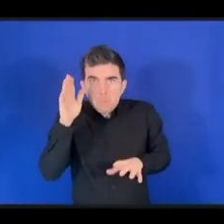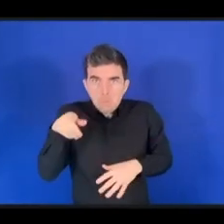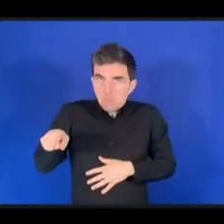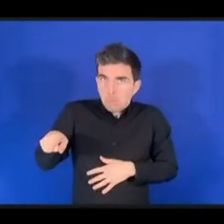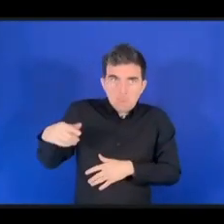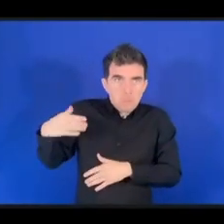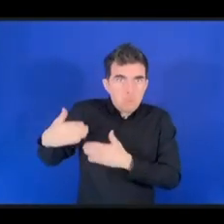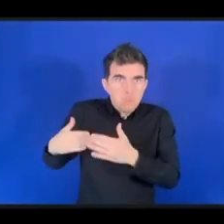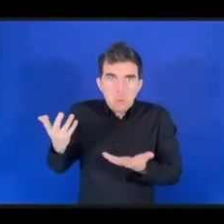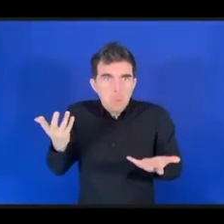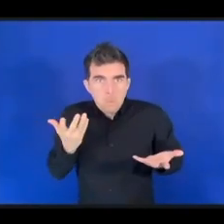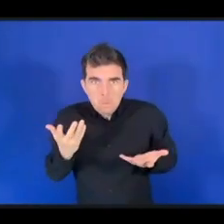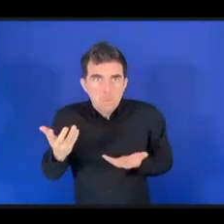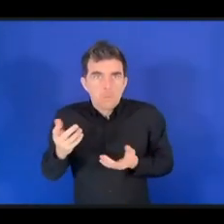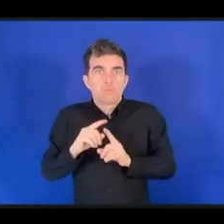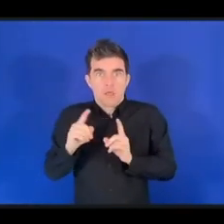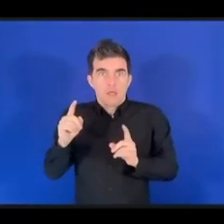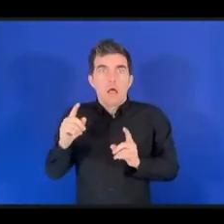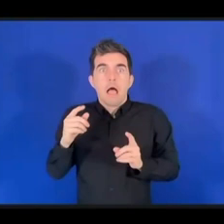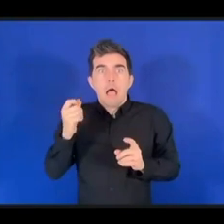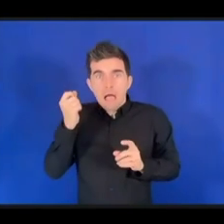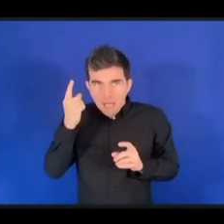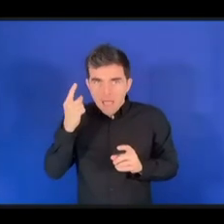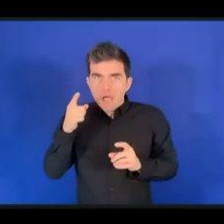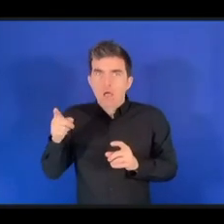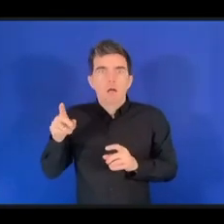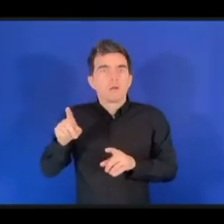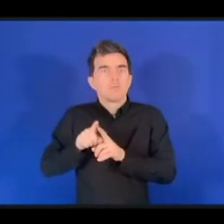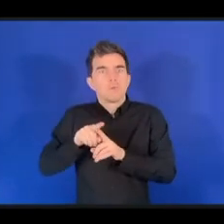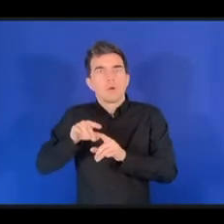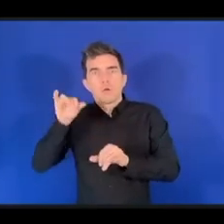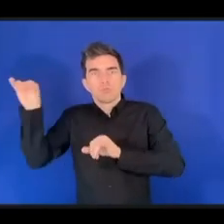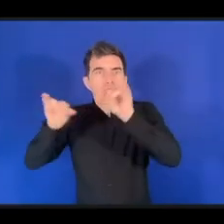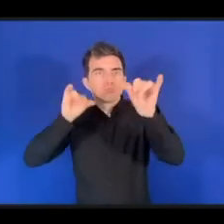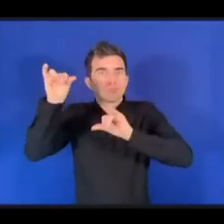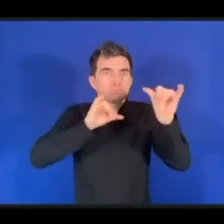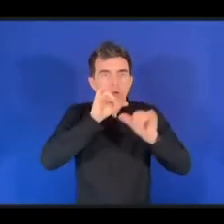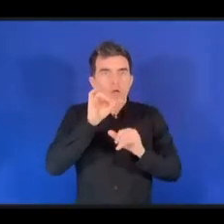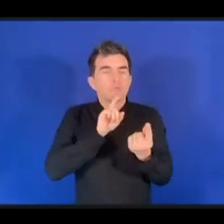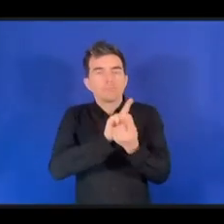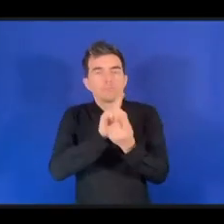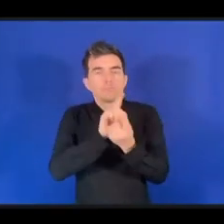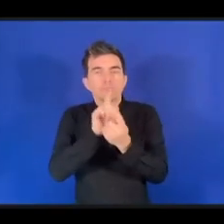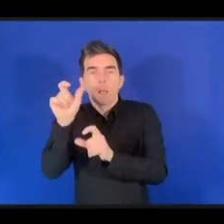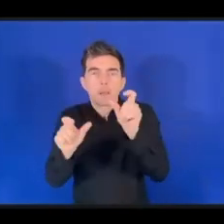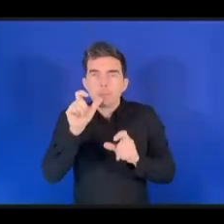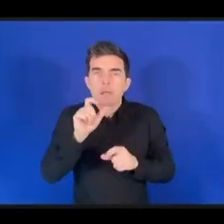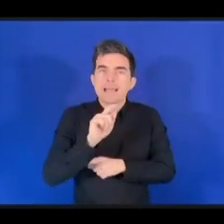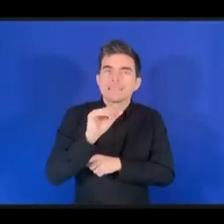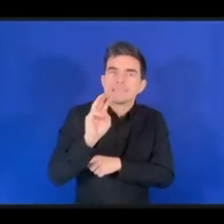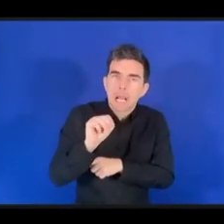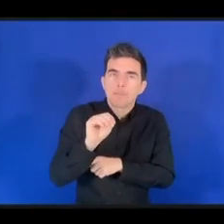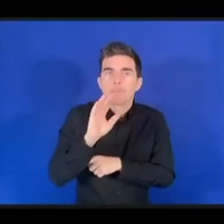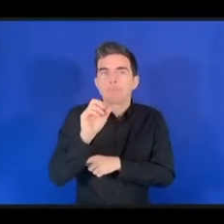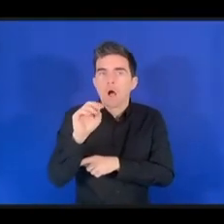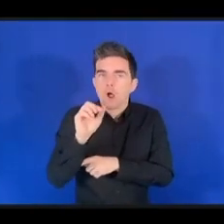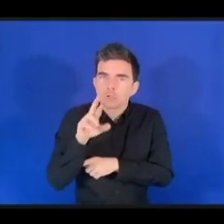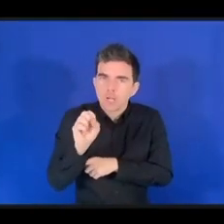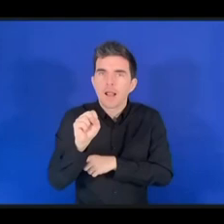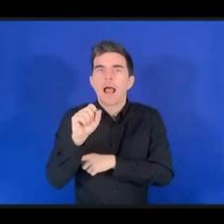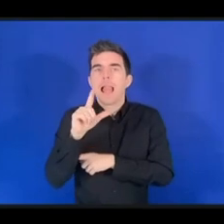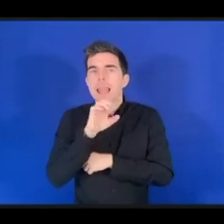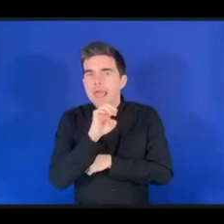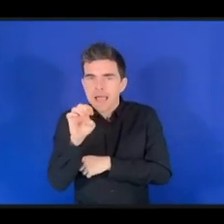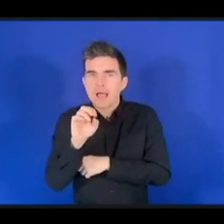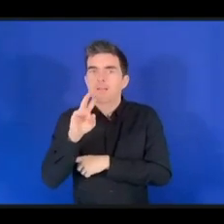знакомиться с Винсерфом, с Джоном Пастеллом и с другими знаменитостями. Я упоминаю эти примеры для того,